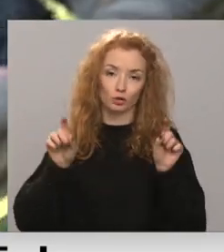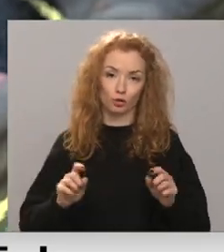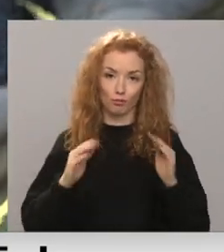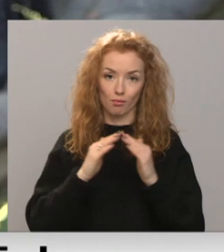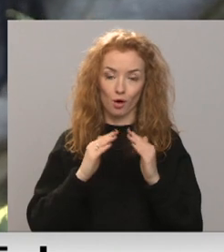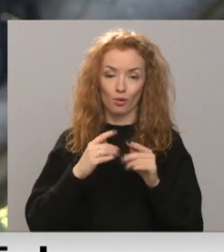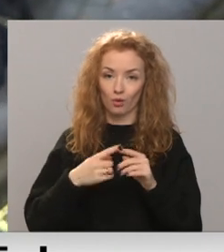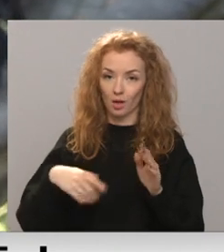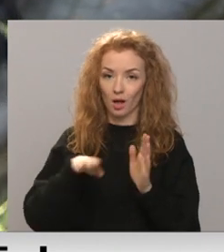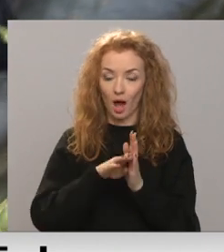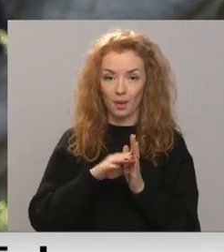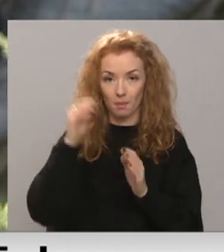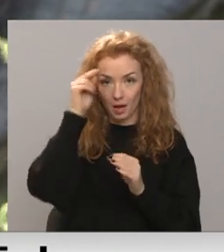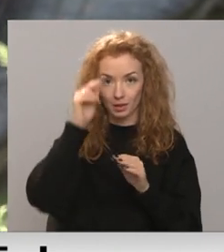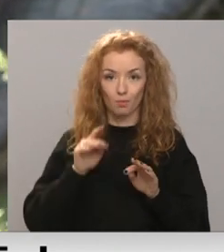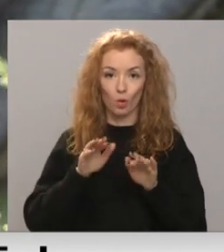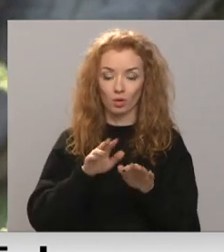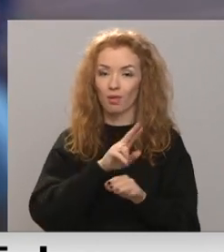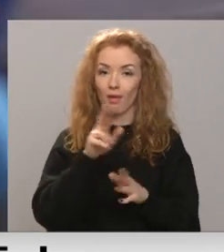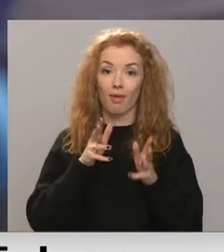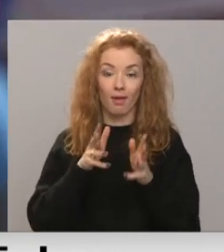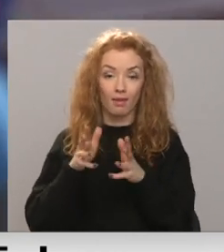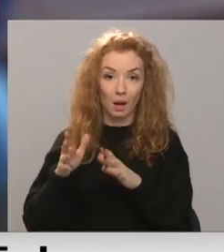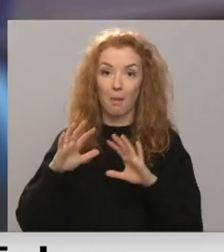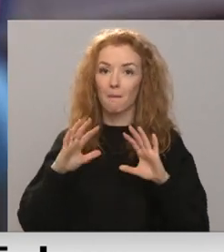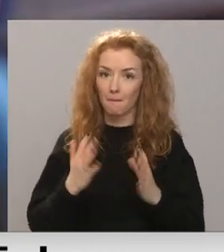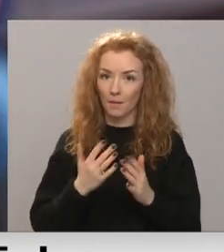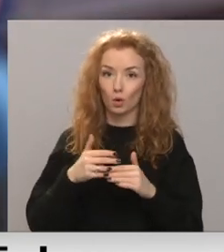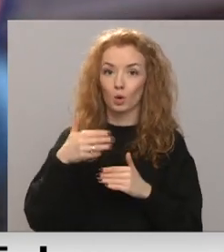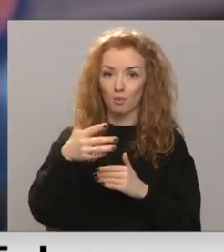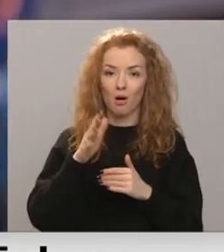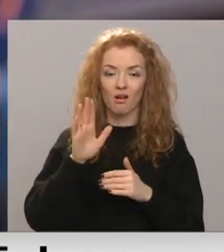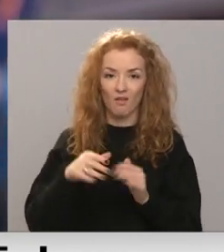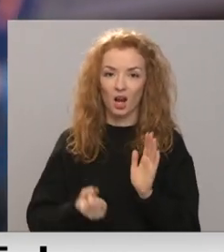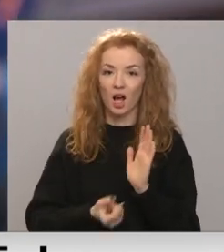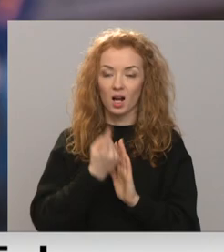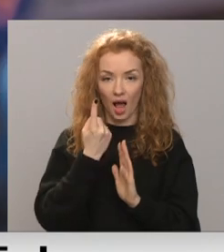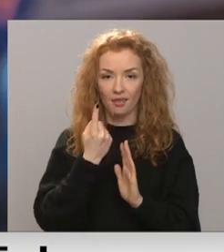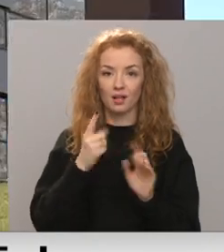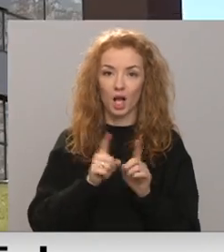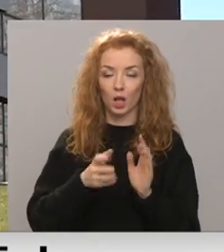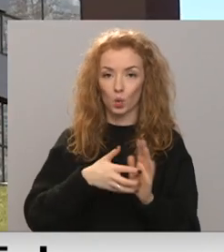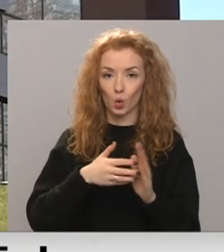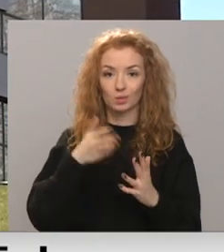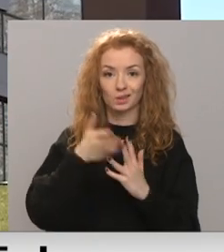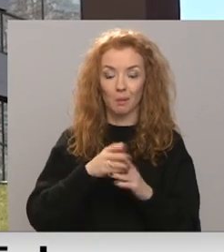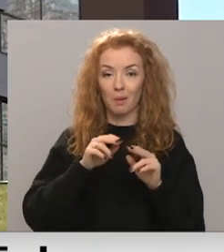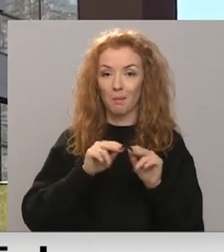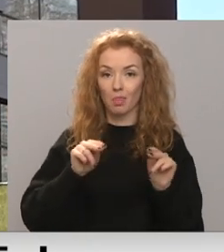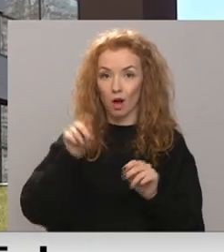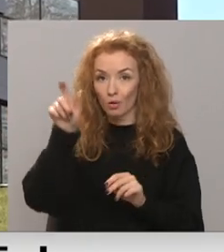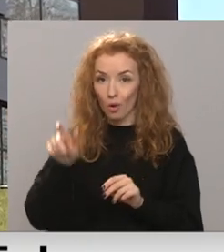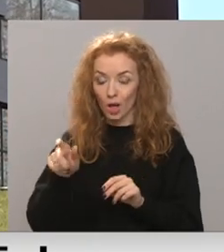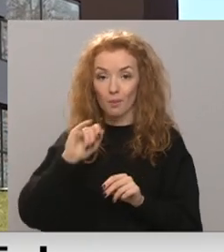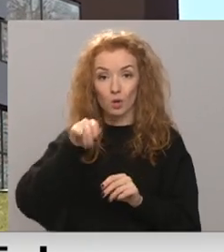klātienes mācību procesu tas šobrīd neietekmē. Bet turpmāk tas var radīt iztrūkumu pedagogu vidū, jo jaunie noteikumi